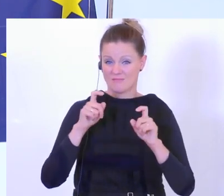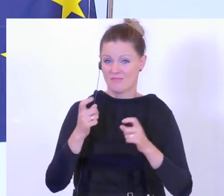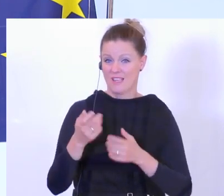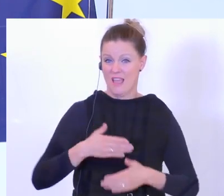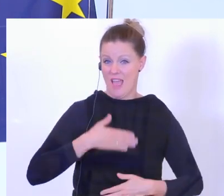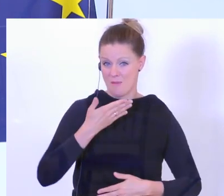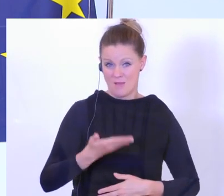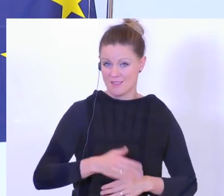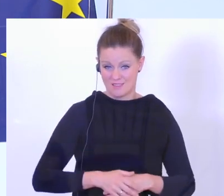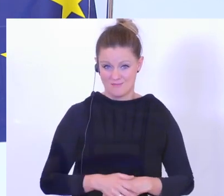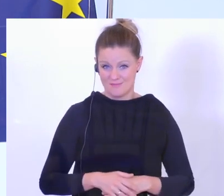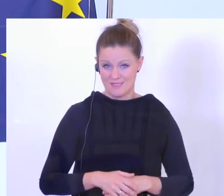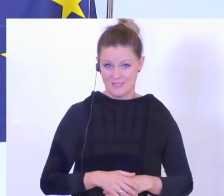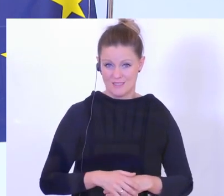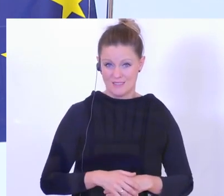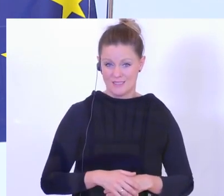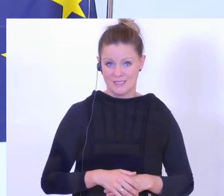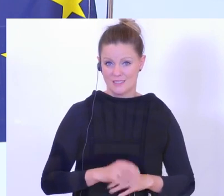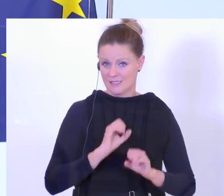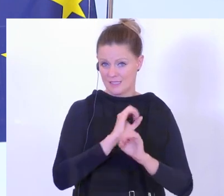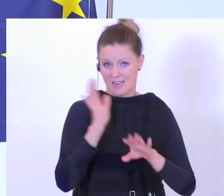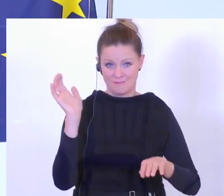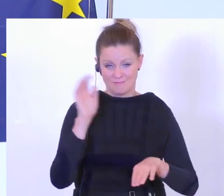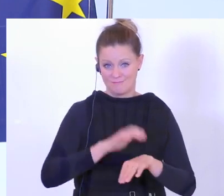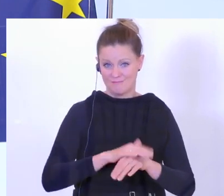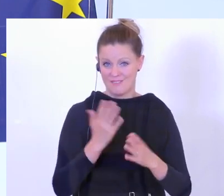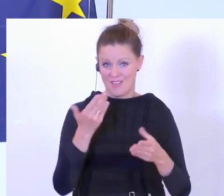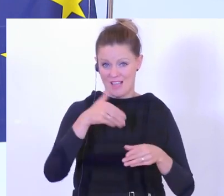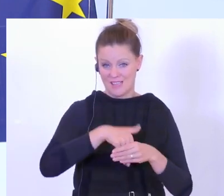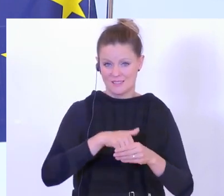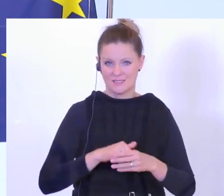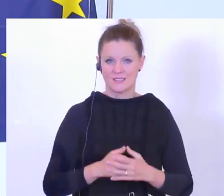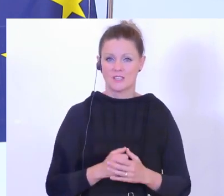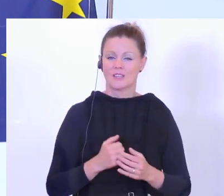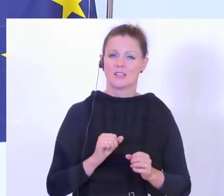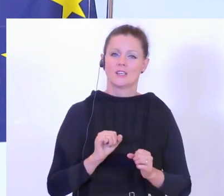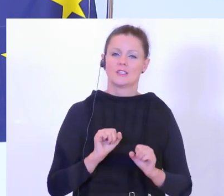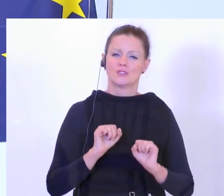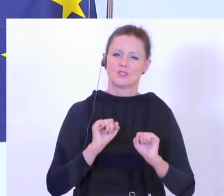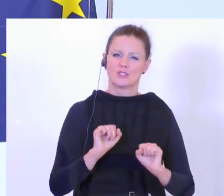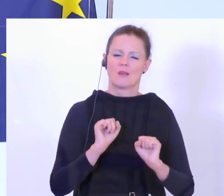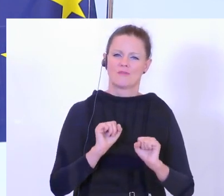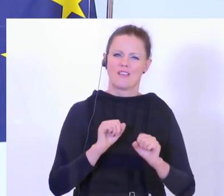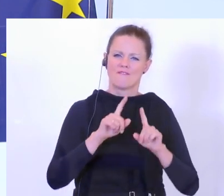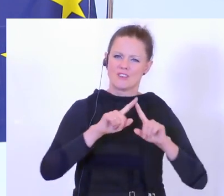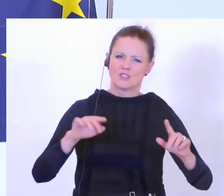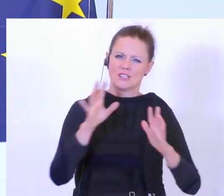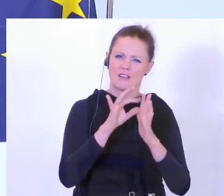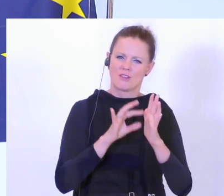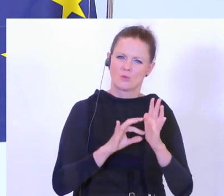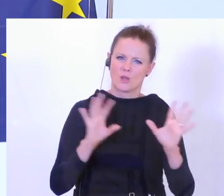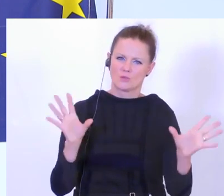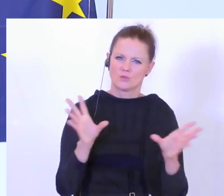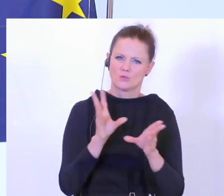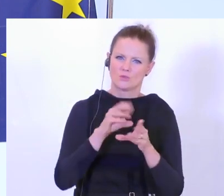die deutlichen Erkenntnisse sind die, dass es immer ein Zusammenspielen von mehreren Faktoren sind, die die Sache